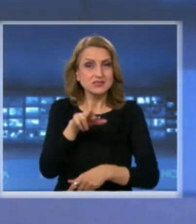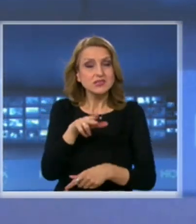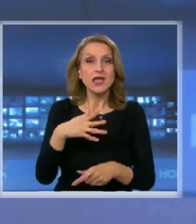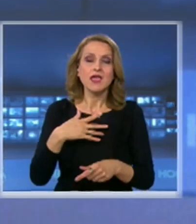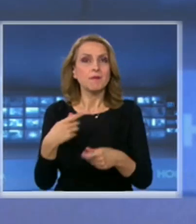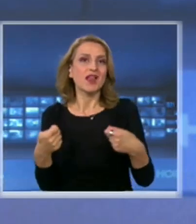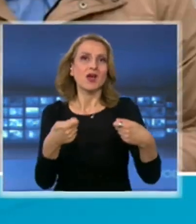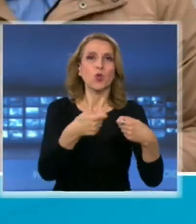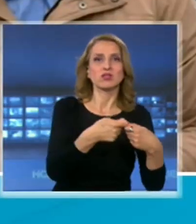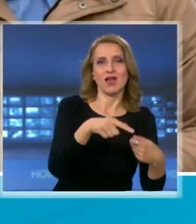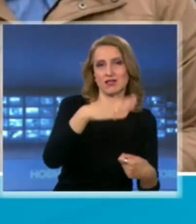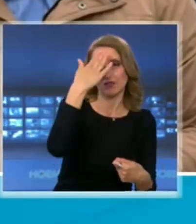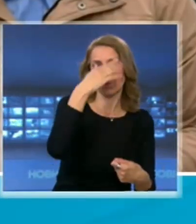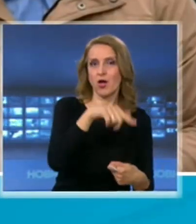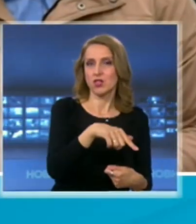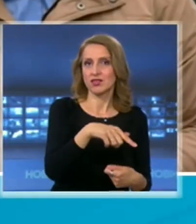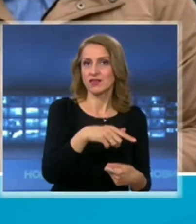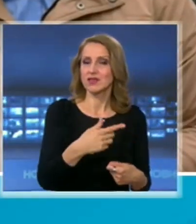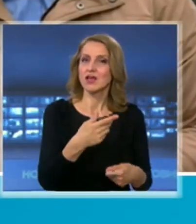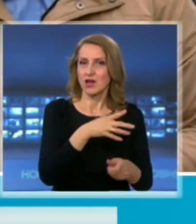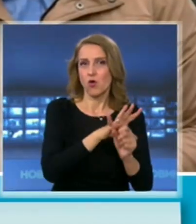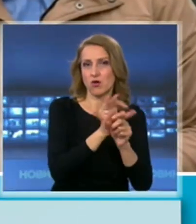от COVID-19. Оттам сега. Благой Бекриев.